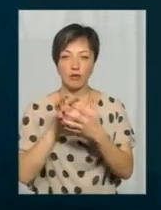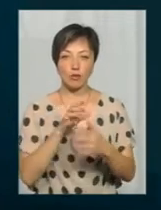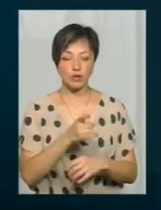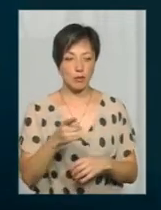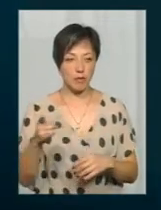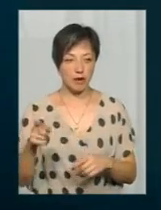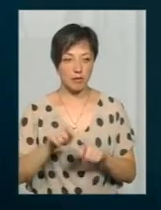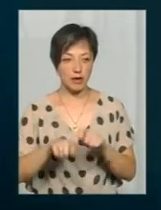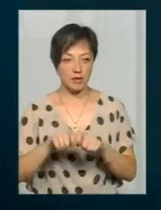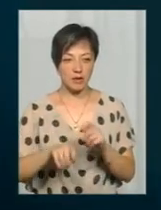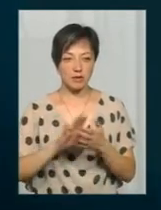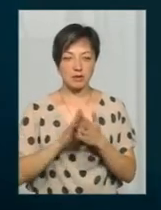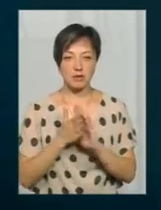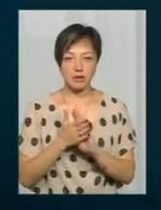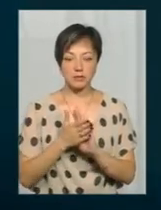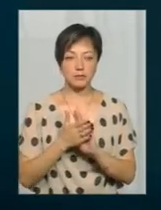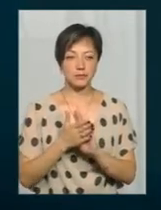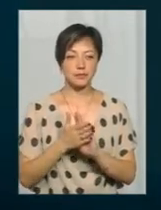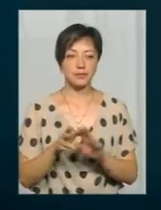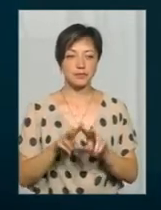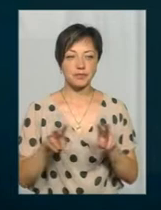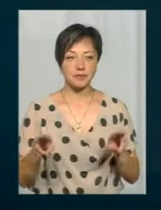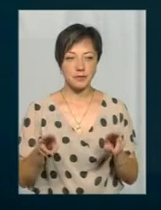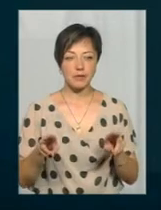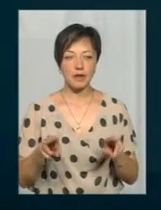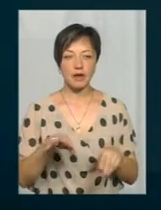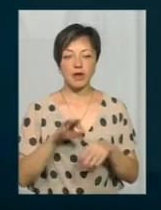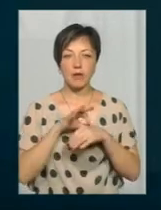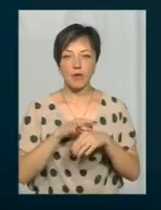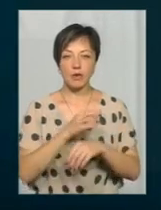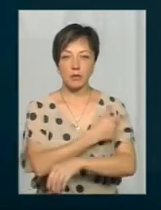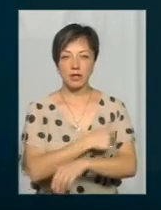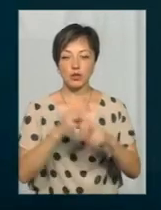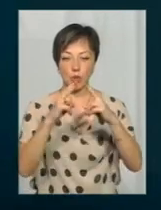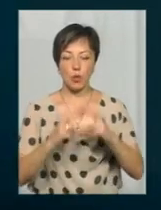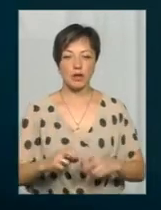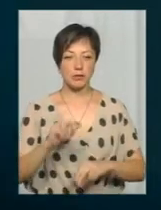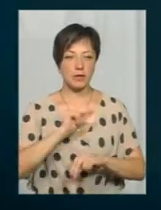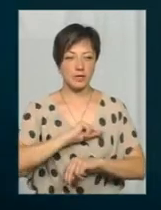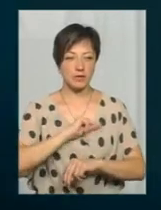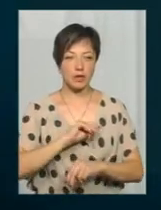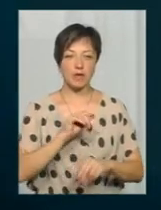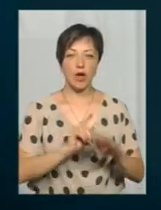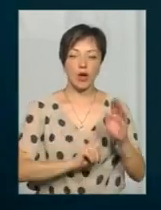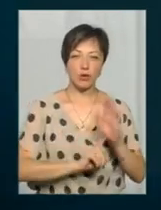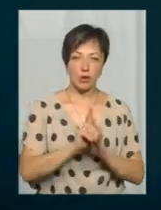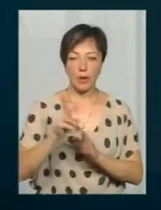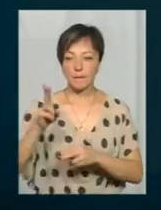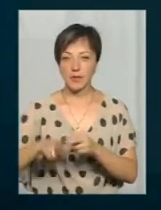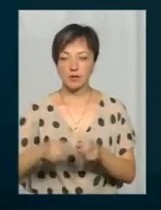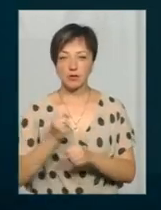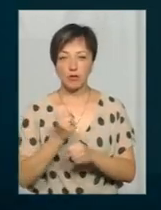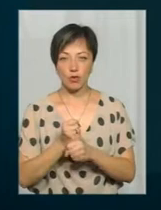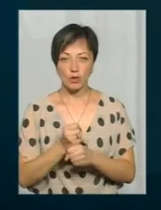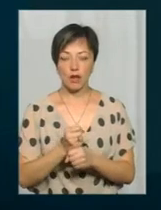парк, тобто на територію підприємства. Так само проводиться медичний огляд працівників і до і після роботи на лінії, на